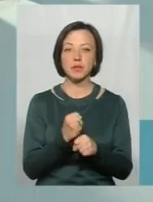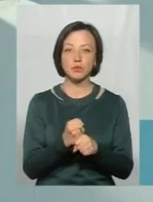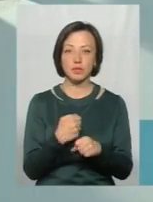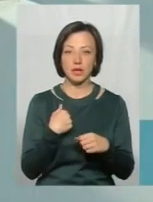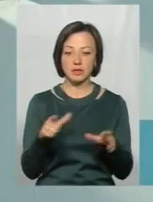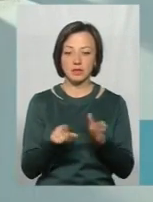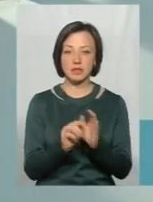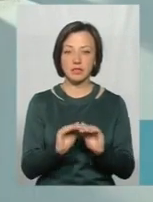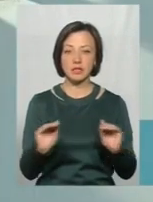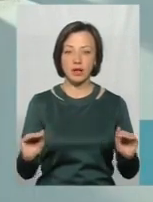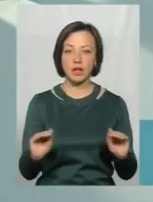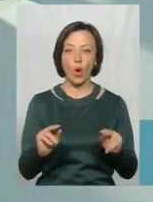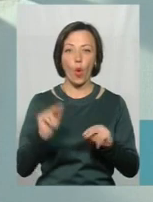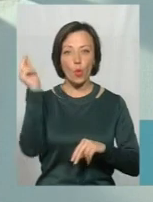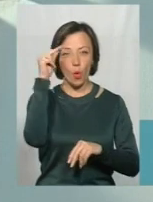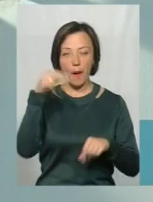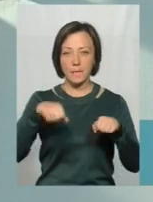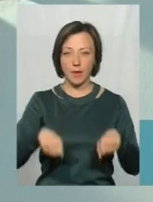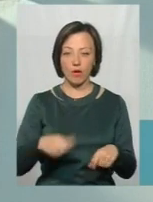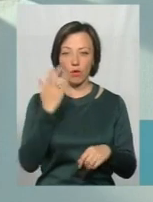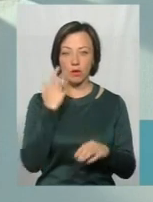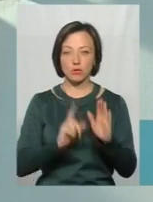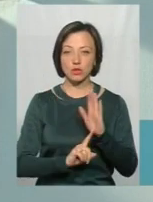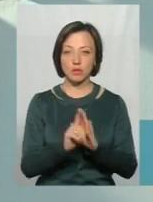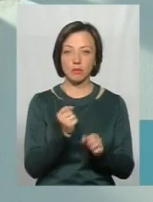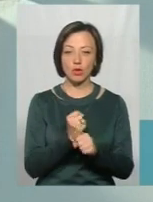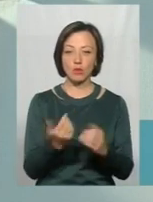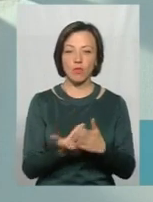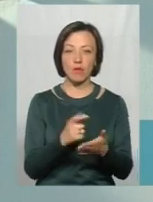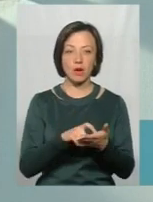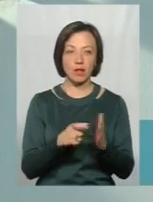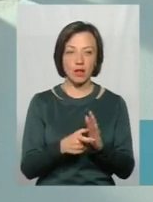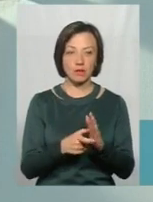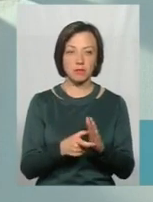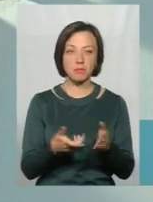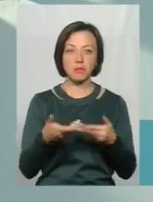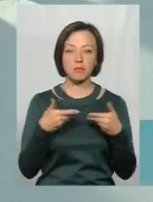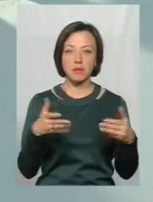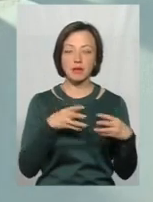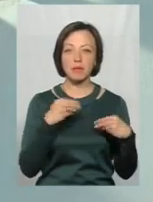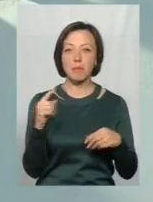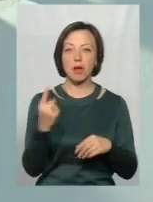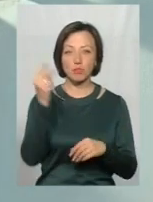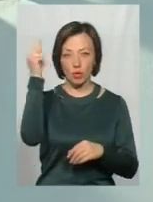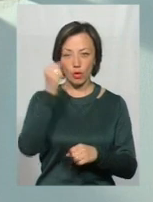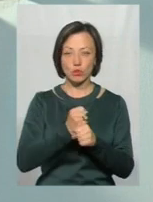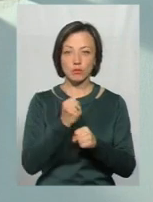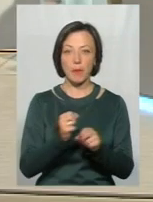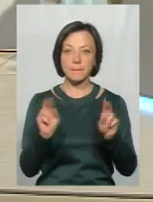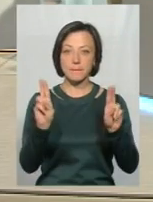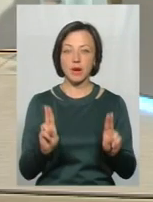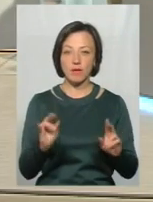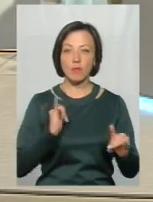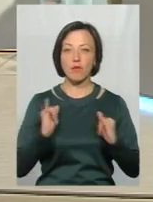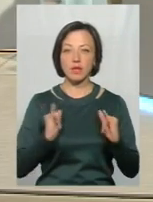дітьми на уроках, там право. Коли я починаю працювати з новим класом, ми з ними на першому ж уроці розробляємо правила. Правила